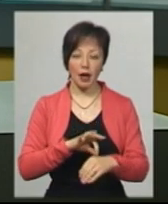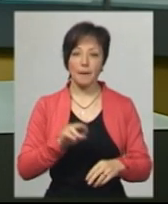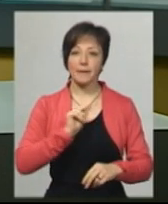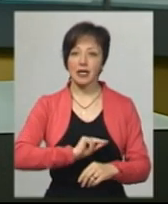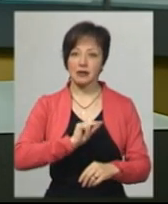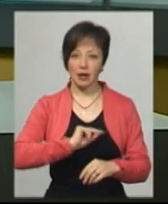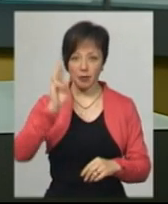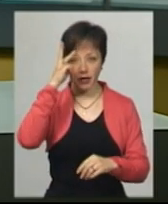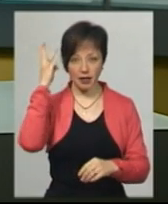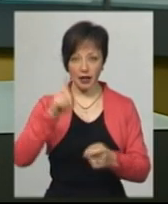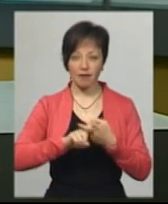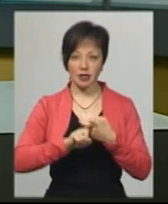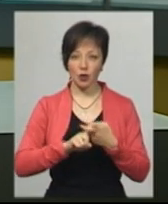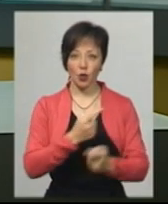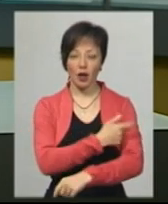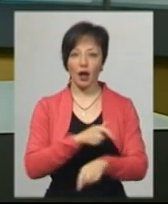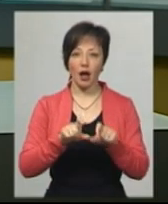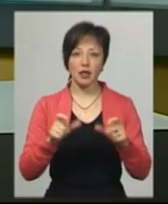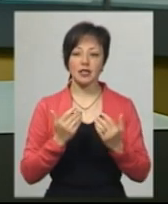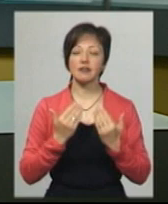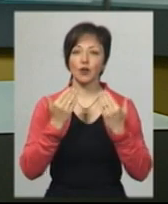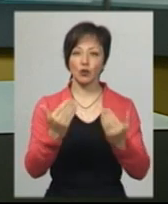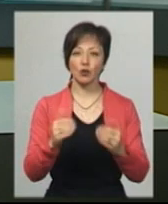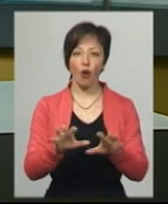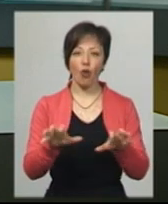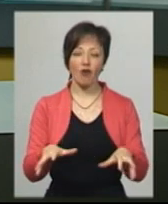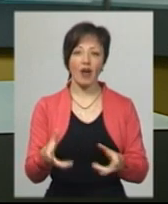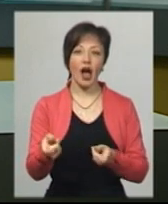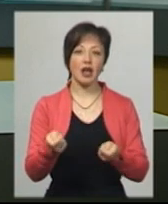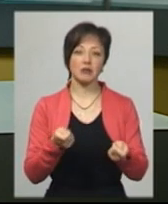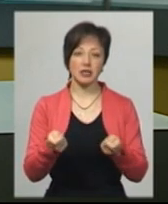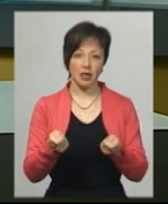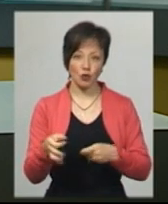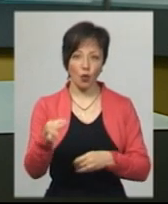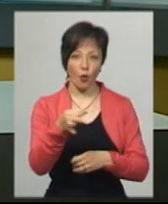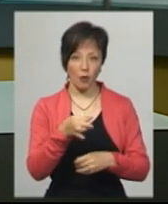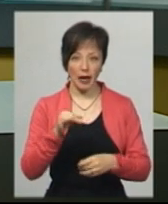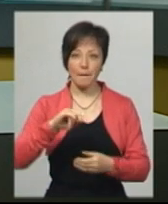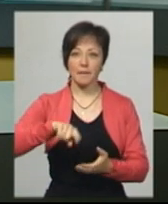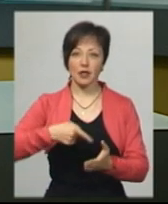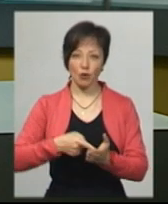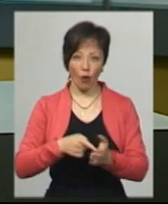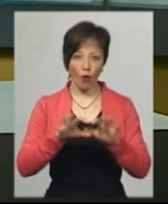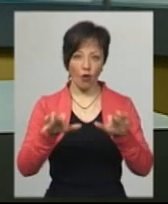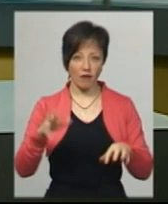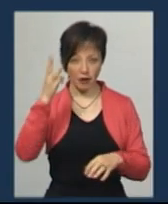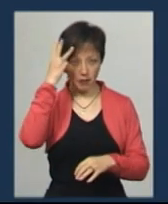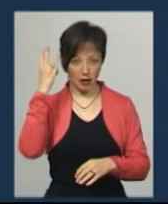працівники Хмельницької інфекційної лікарні звернулися до голови облдержадміністрації та міського голови Хмельницького.